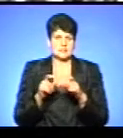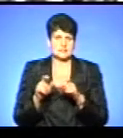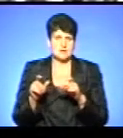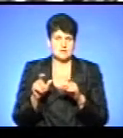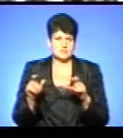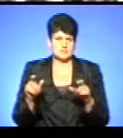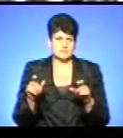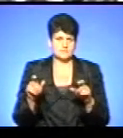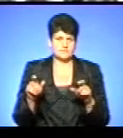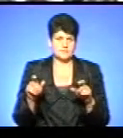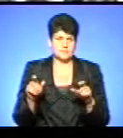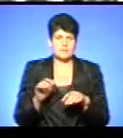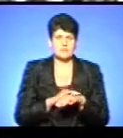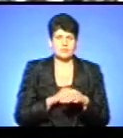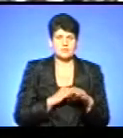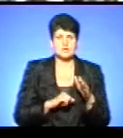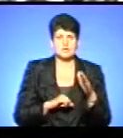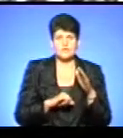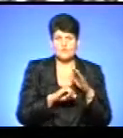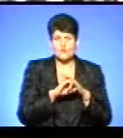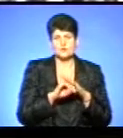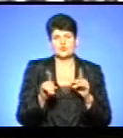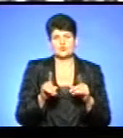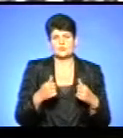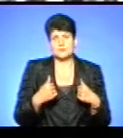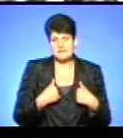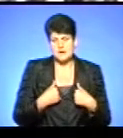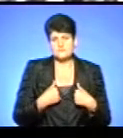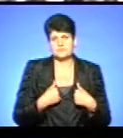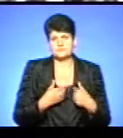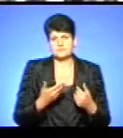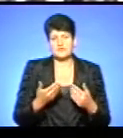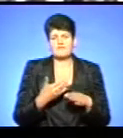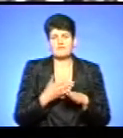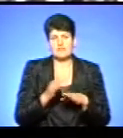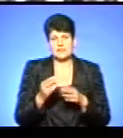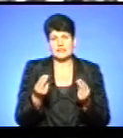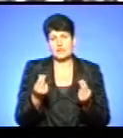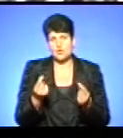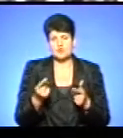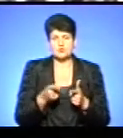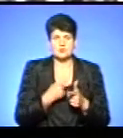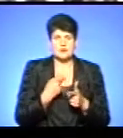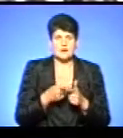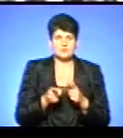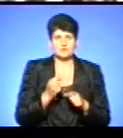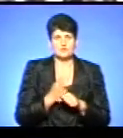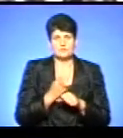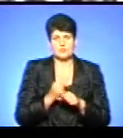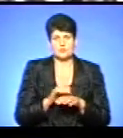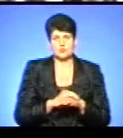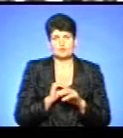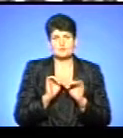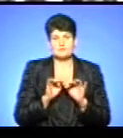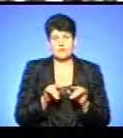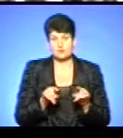в благодійні фонди, щоб нам виділили якісь кошти, зробили добре в справу.